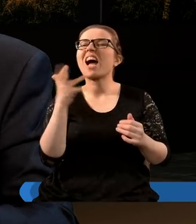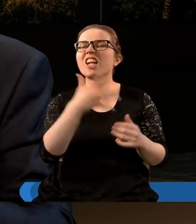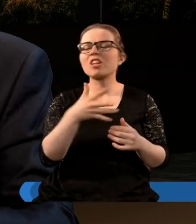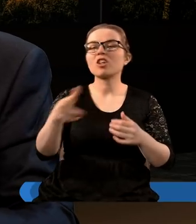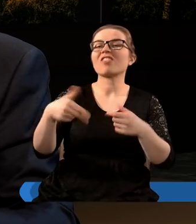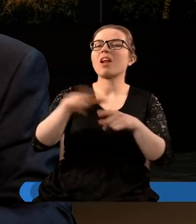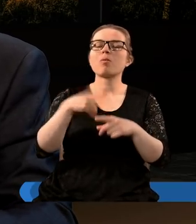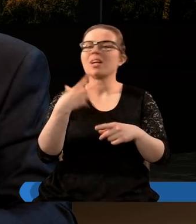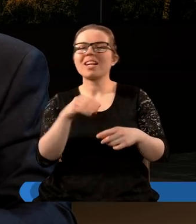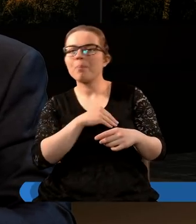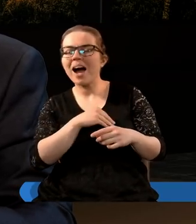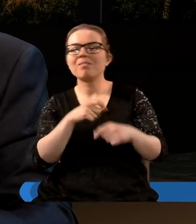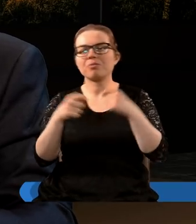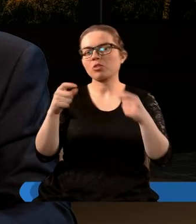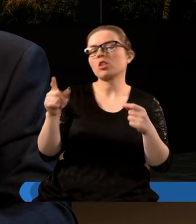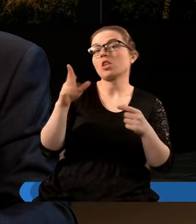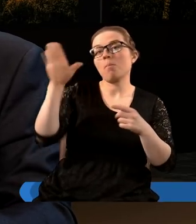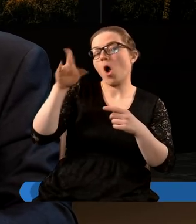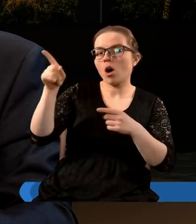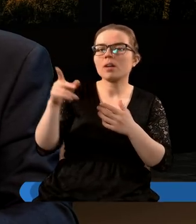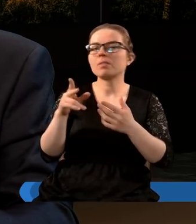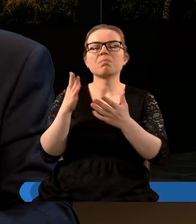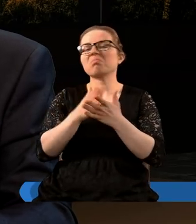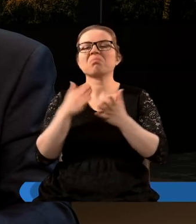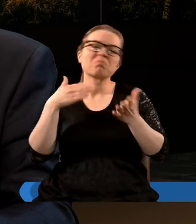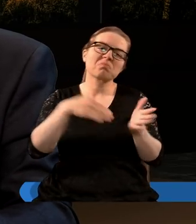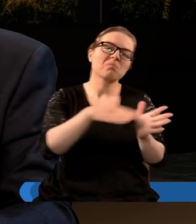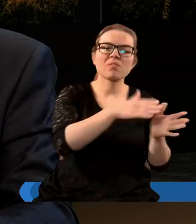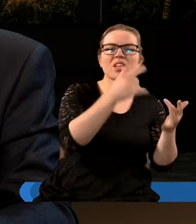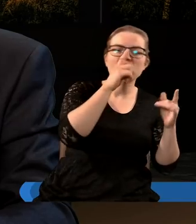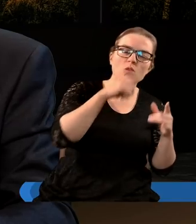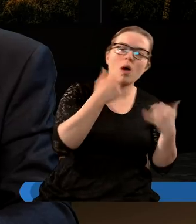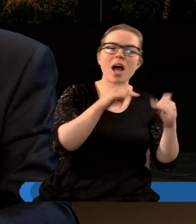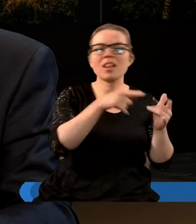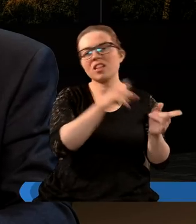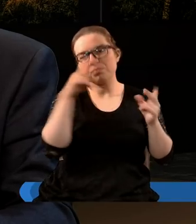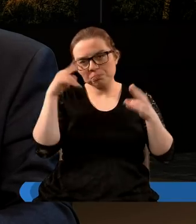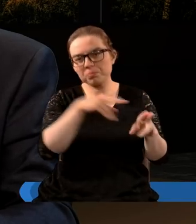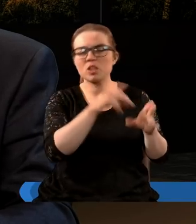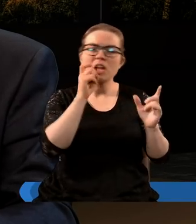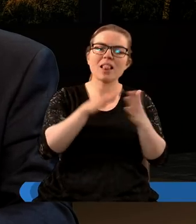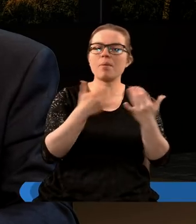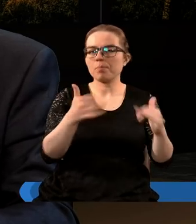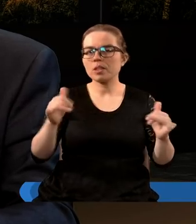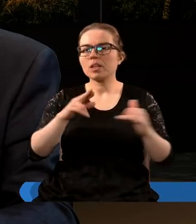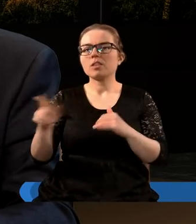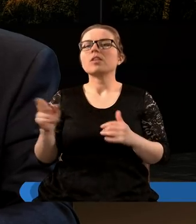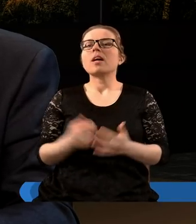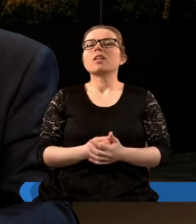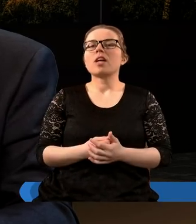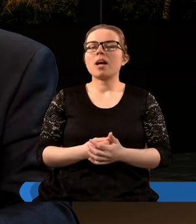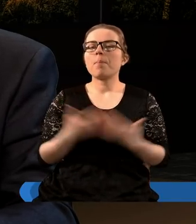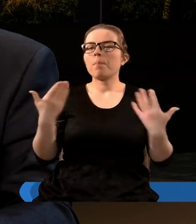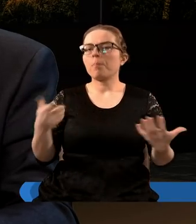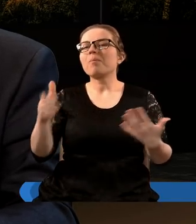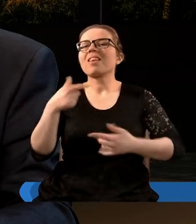w nieprawy związek, a więc nie z Bogiem, tylko z innymi mocami. I to, co ciekawe szczególnie tutaj w